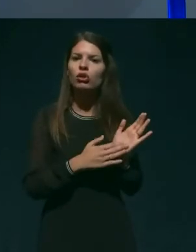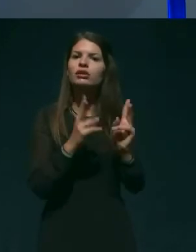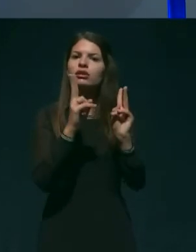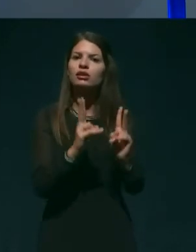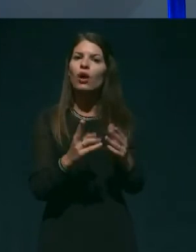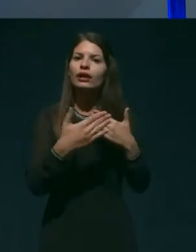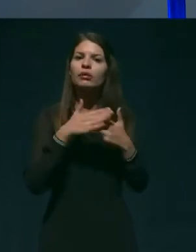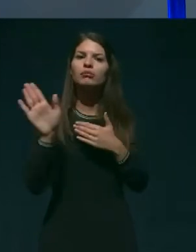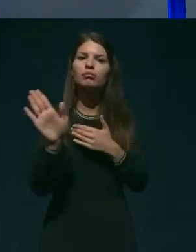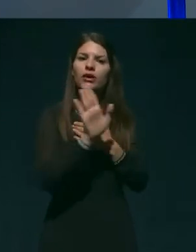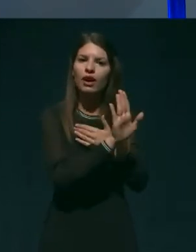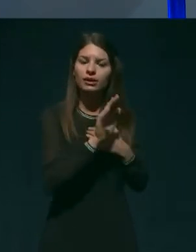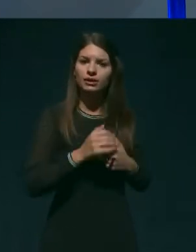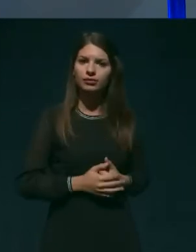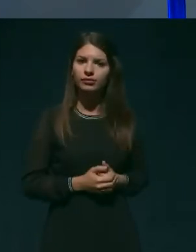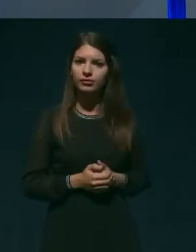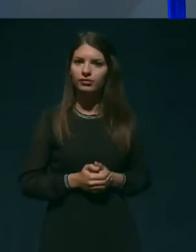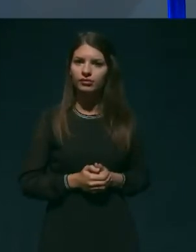naprej naročali.